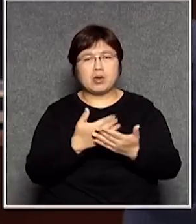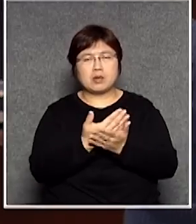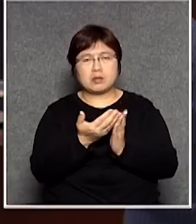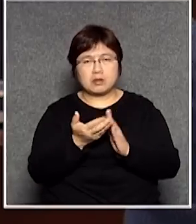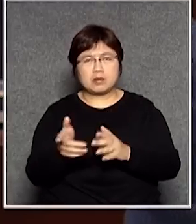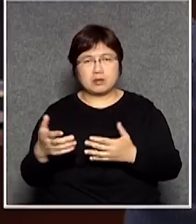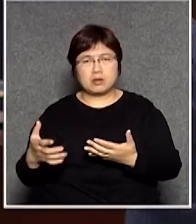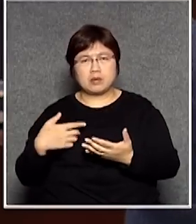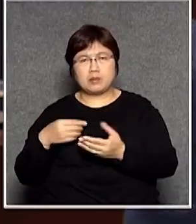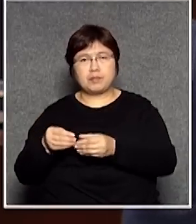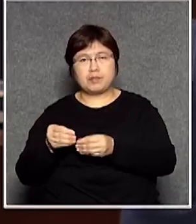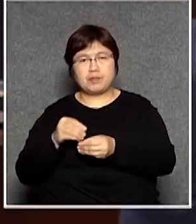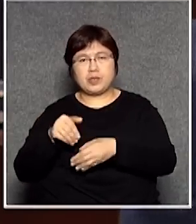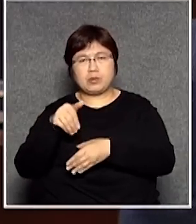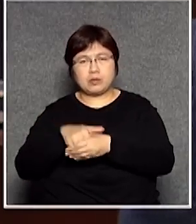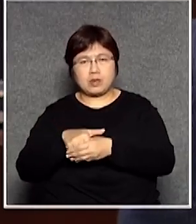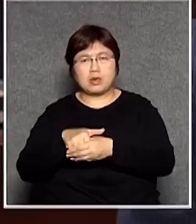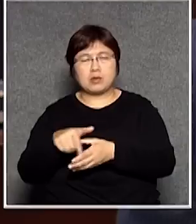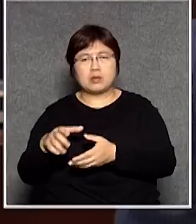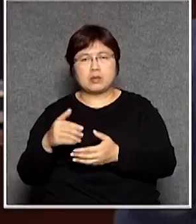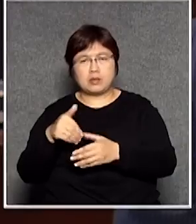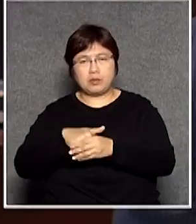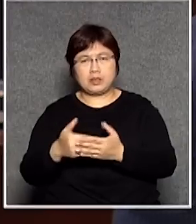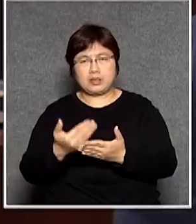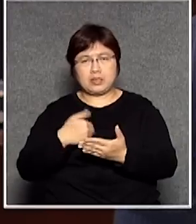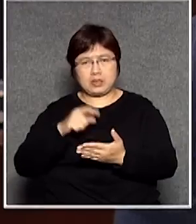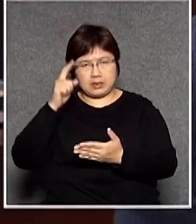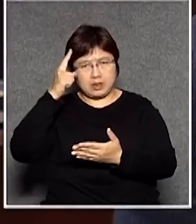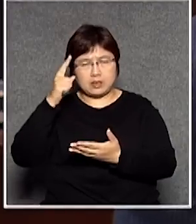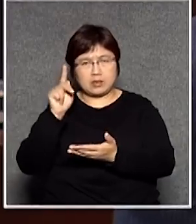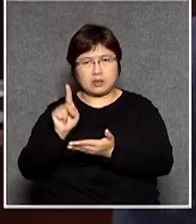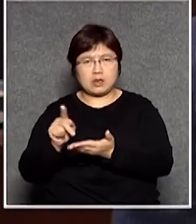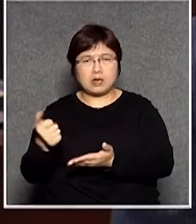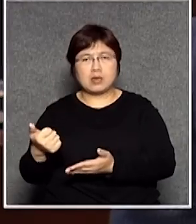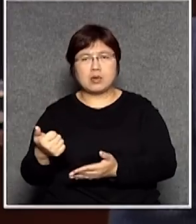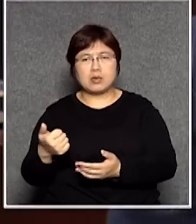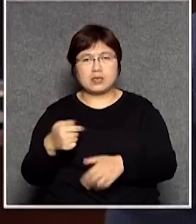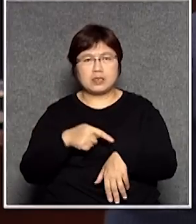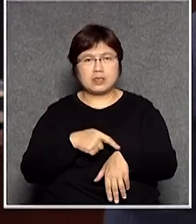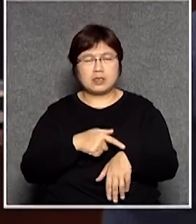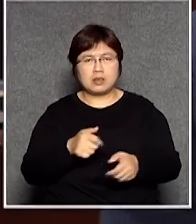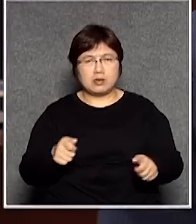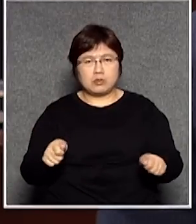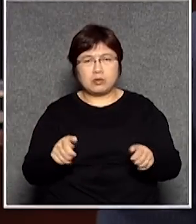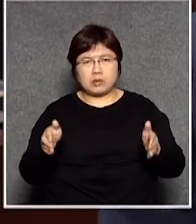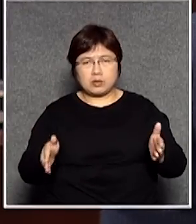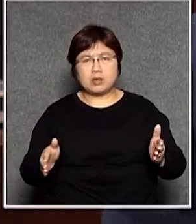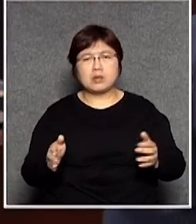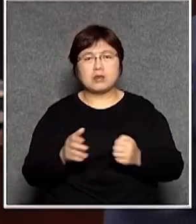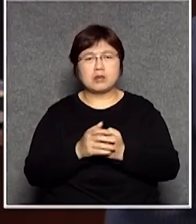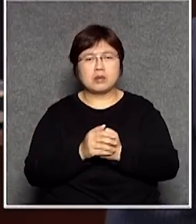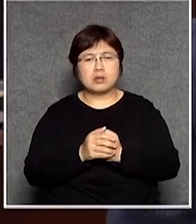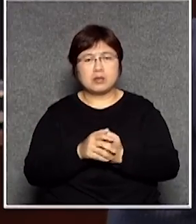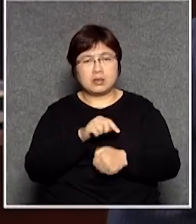站呢是投票日之前一天呢才是可以借到的時間呢是比較有限是不是可以在這個